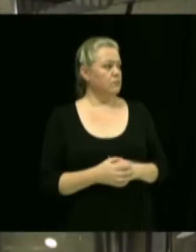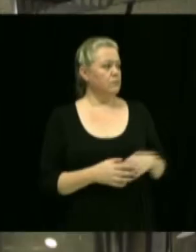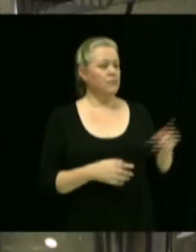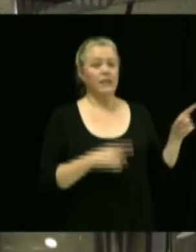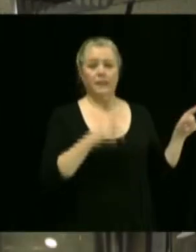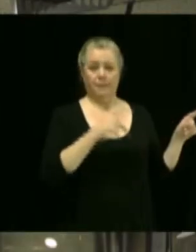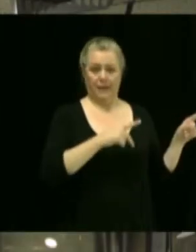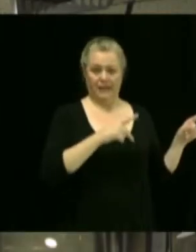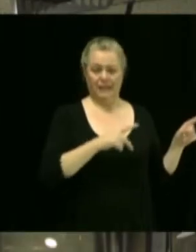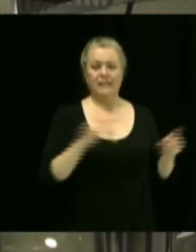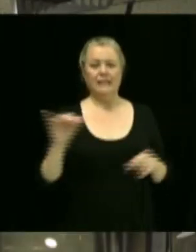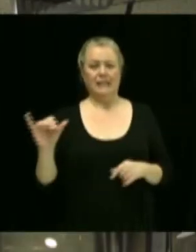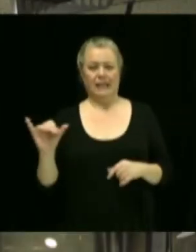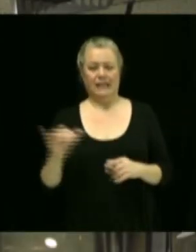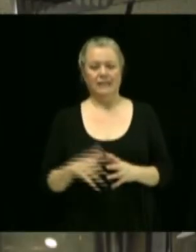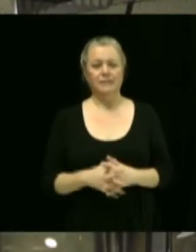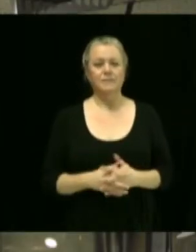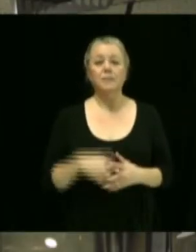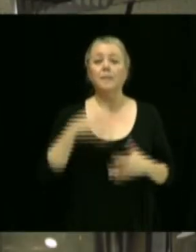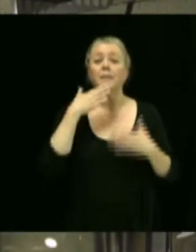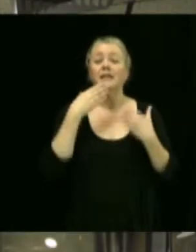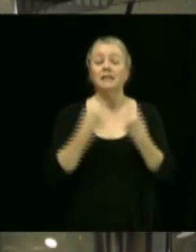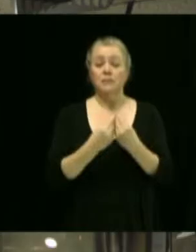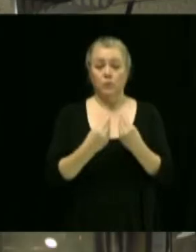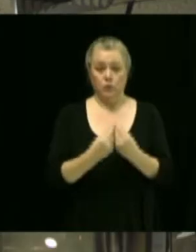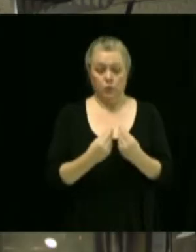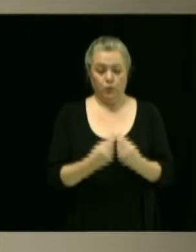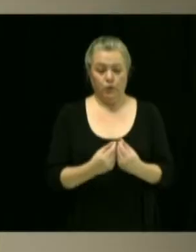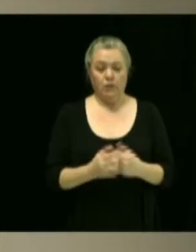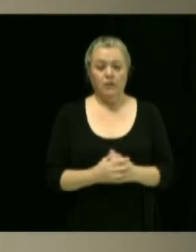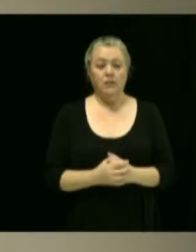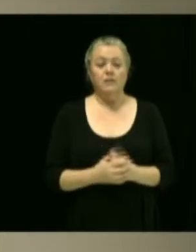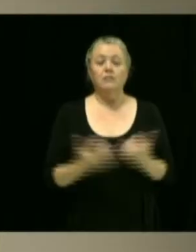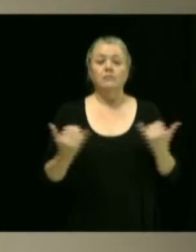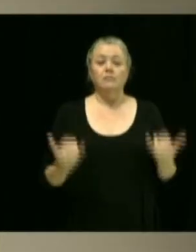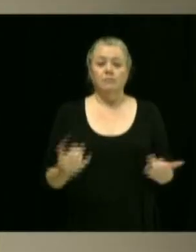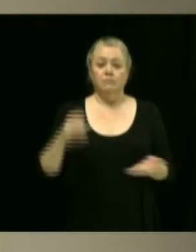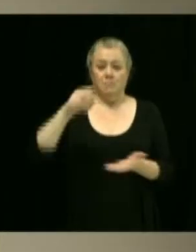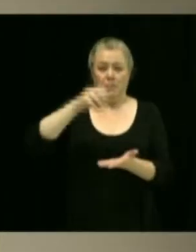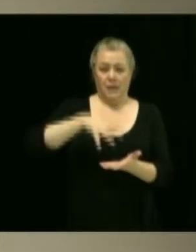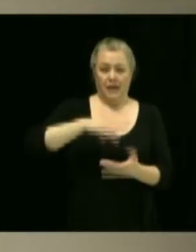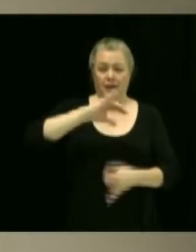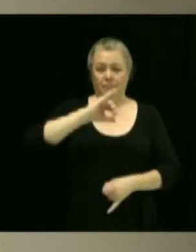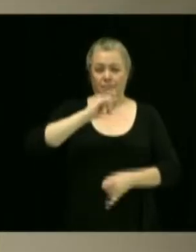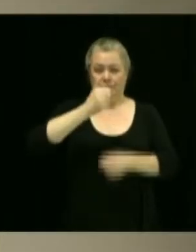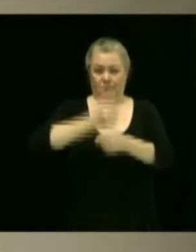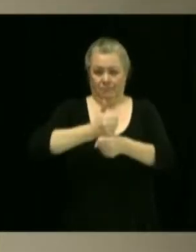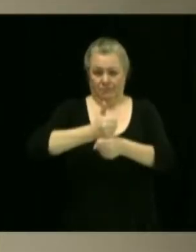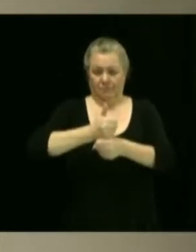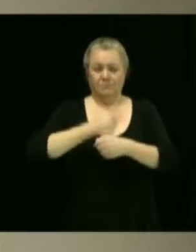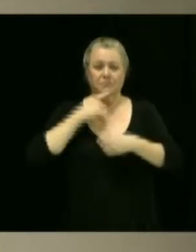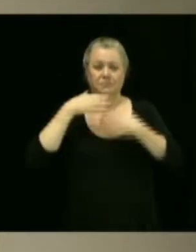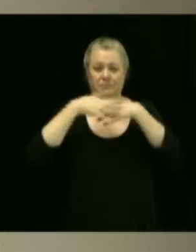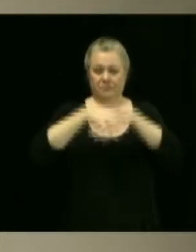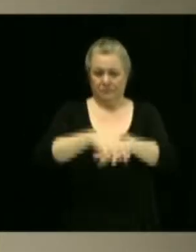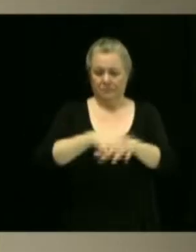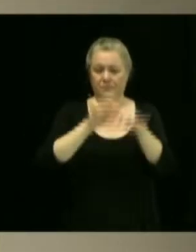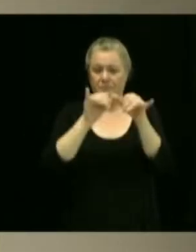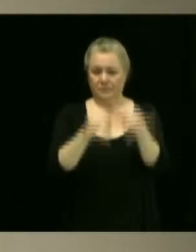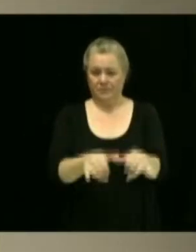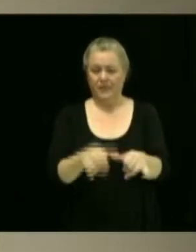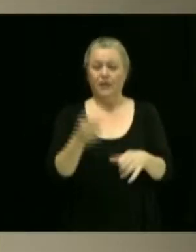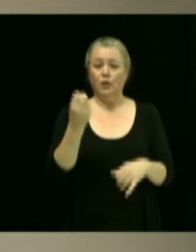Patrick, Yannick. Merci beaucoup. Plan d'implantation et d'intégration architecturale 12.3